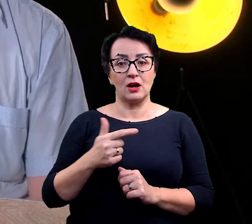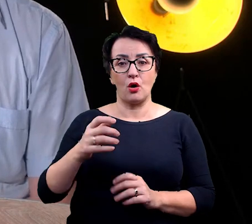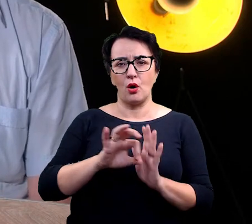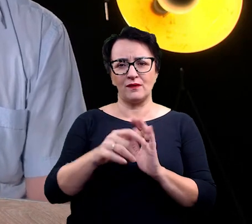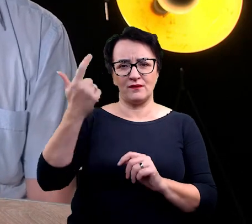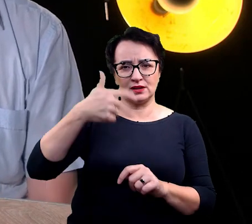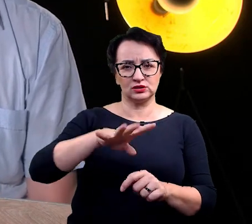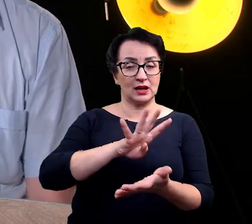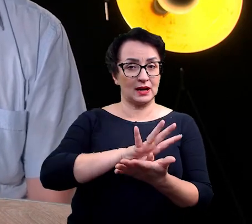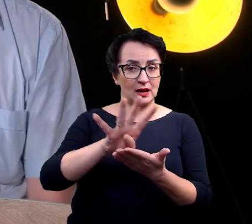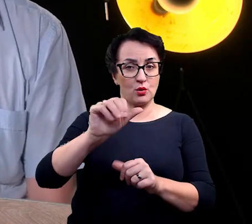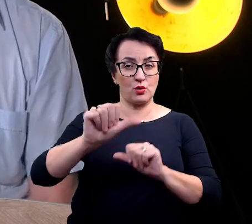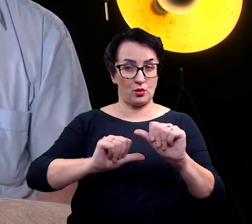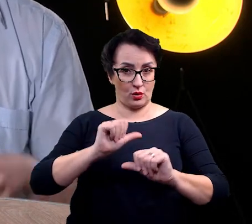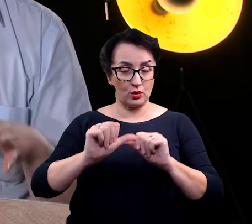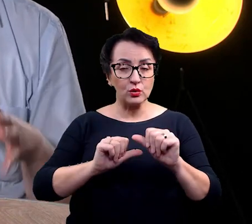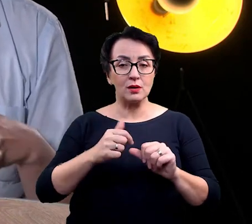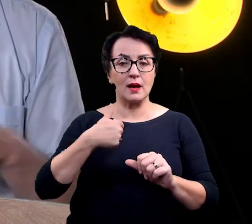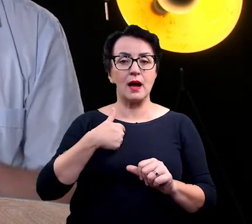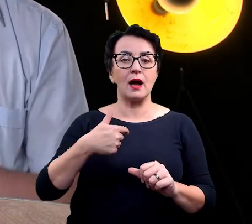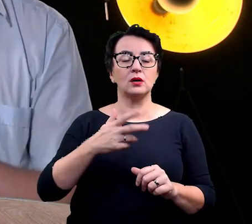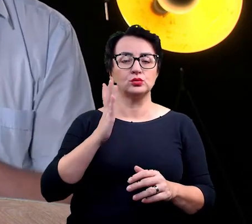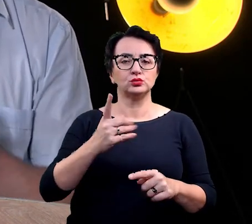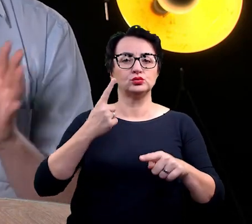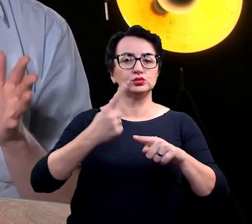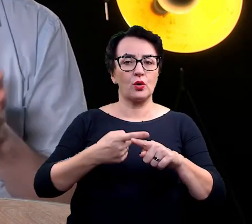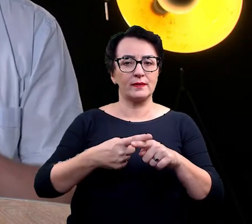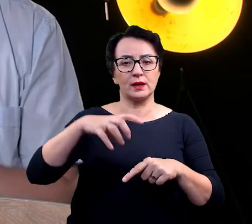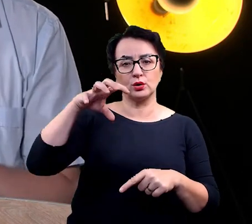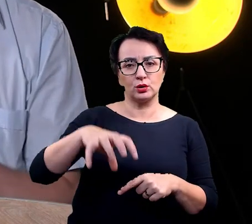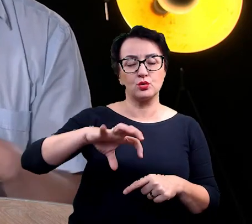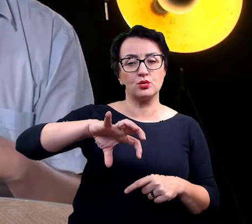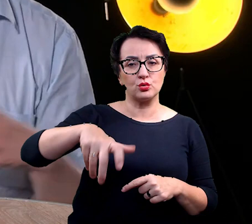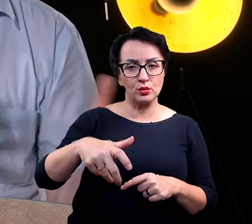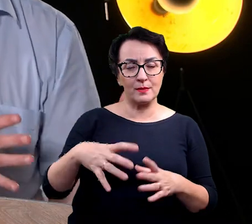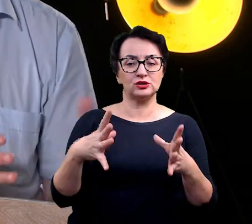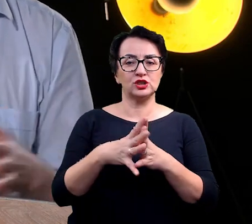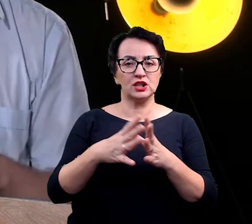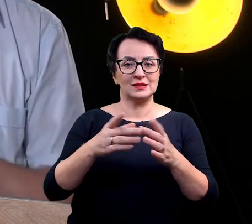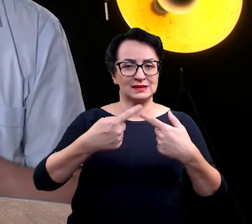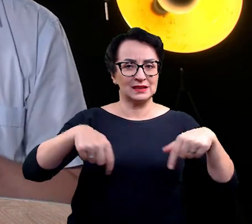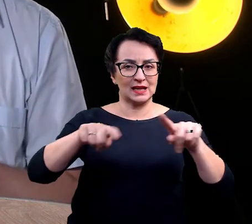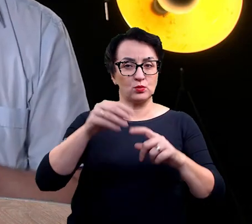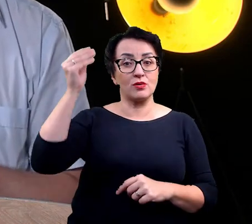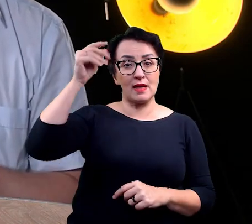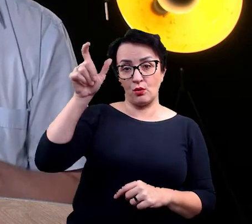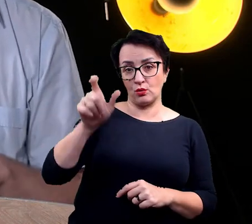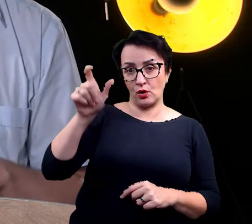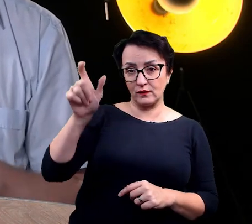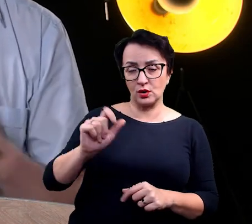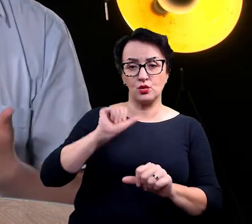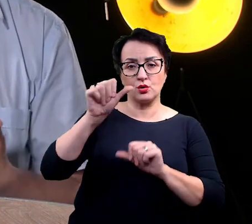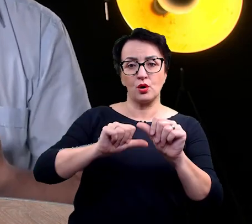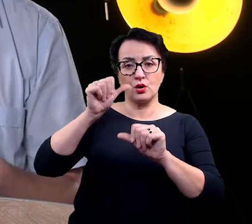zostałem członkiem takiej grupy, dziesięciu naukowców, którzy co roku jeżdżą odwiedzać wyspę,